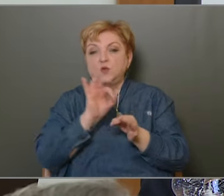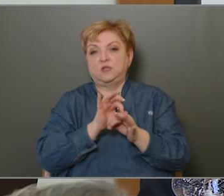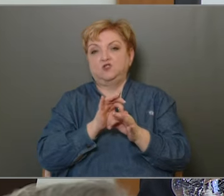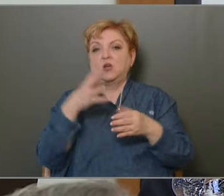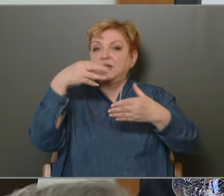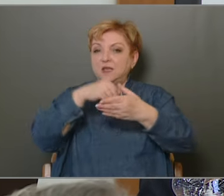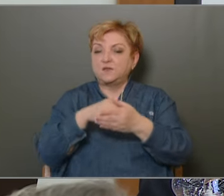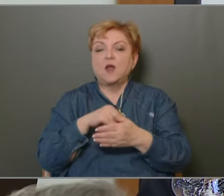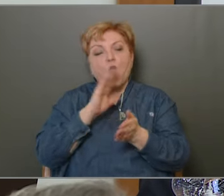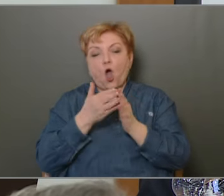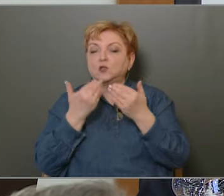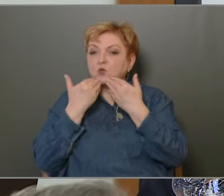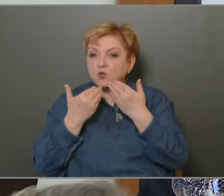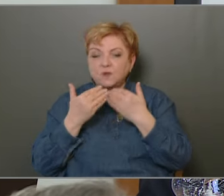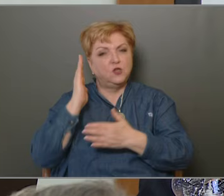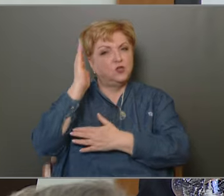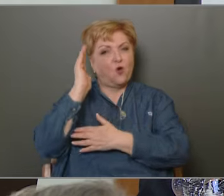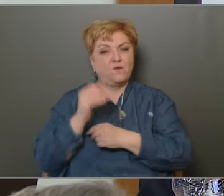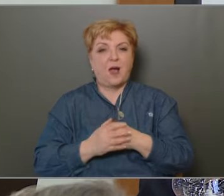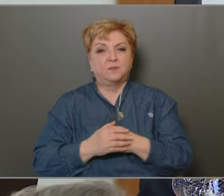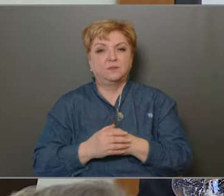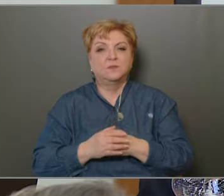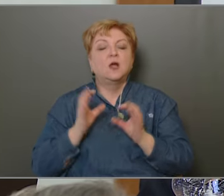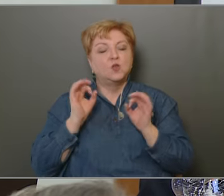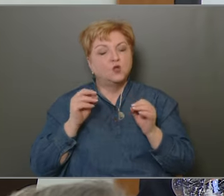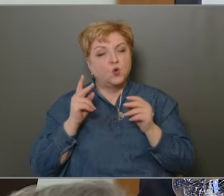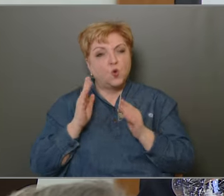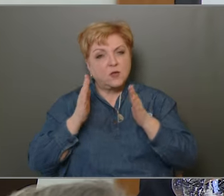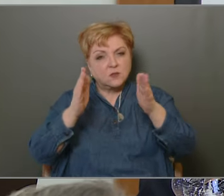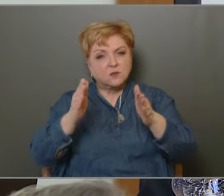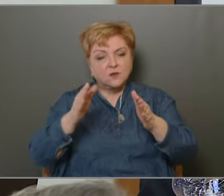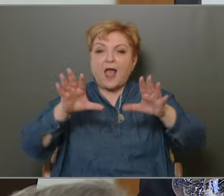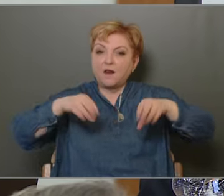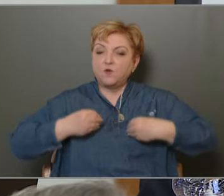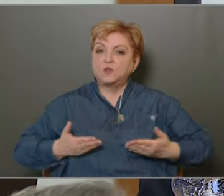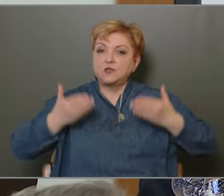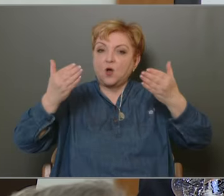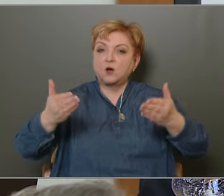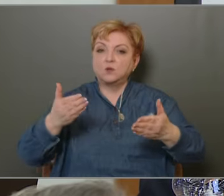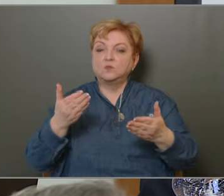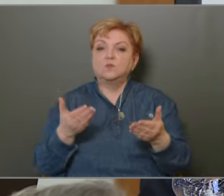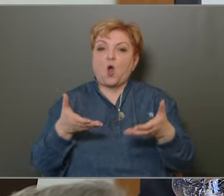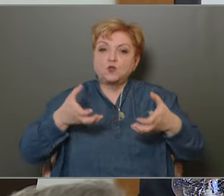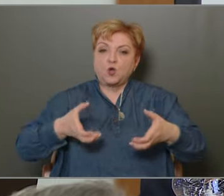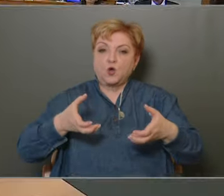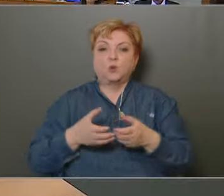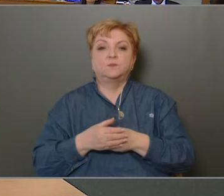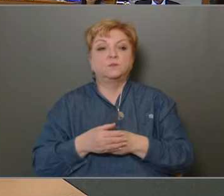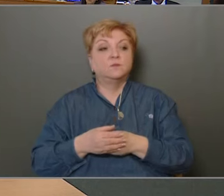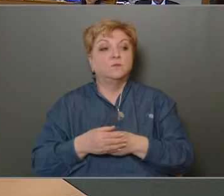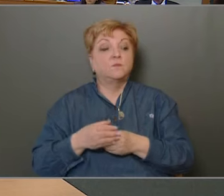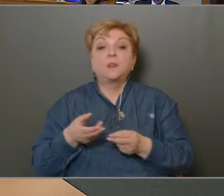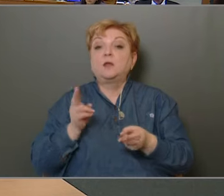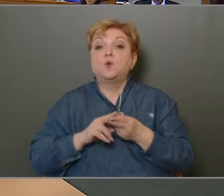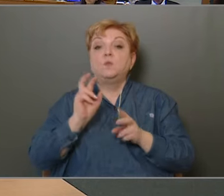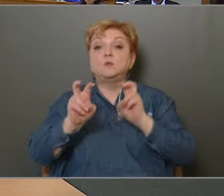hadd köszönjem meg, és csak így tovább, ez nagyon jó ez az út, és elfogadásra ajánlom az anyagot. Köszönöm szépen! Tovább jó